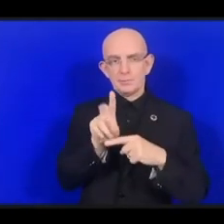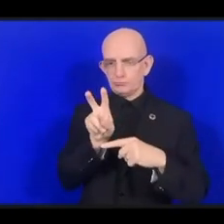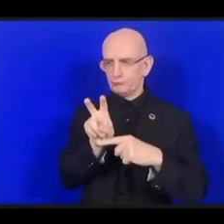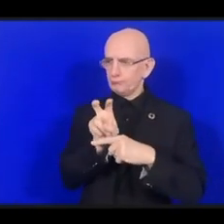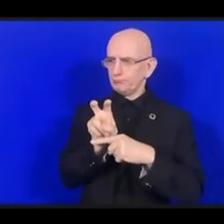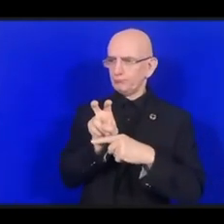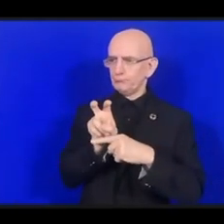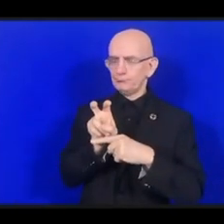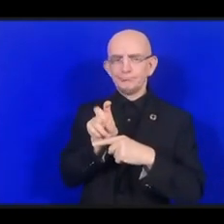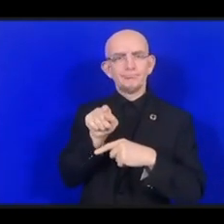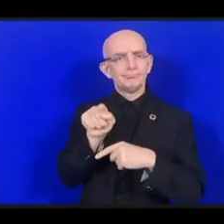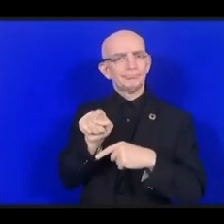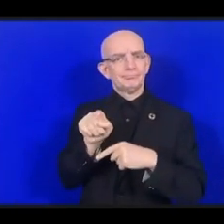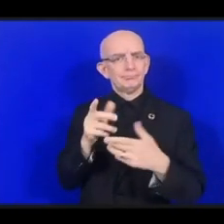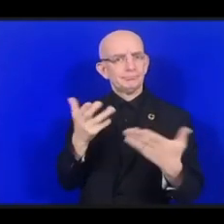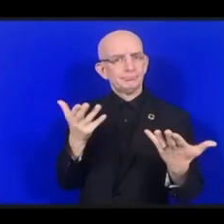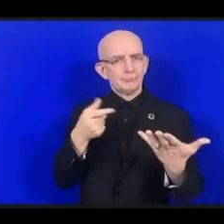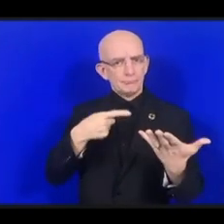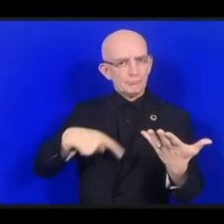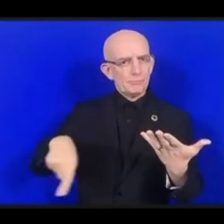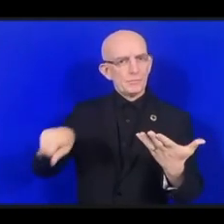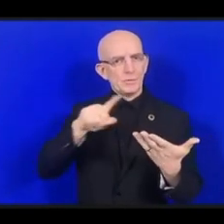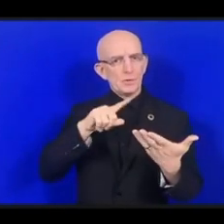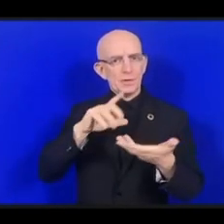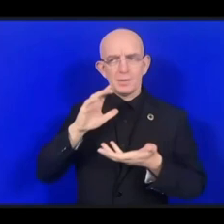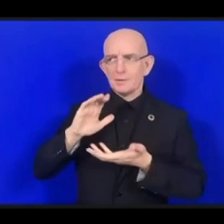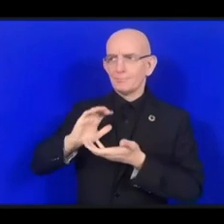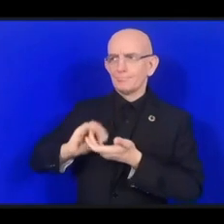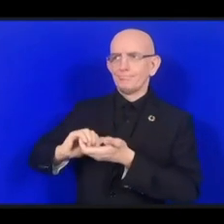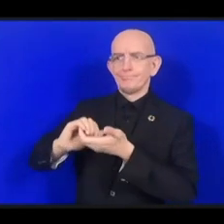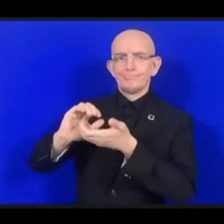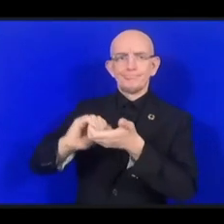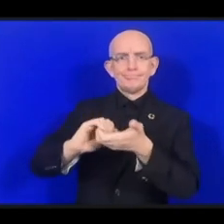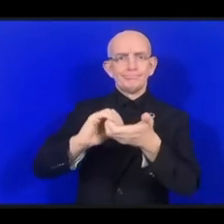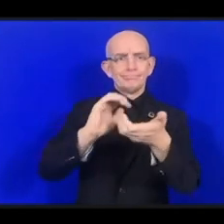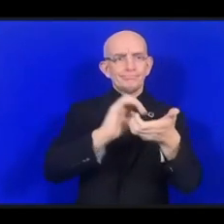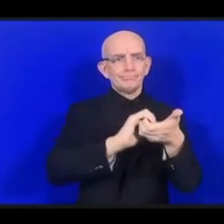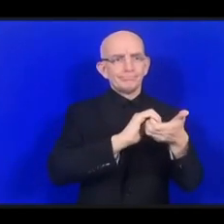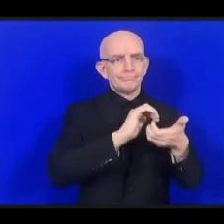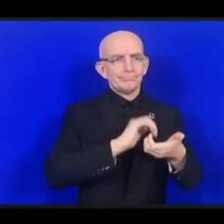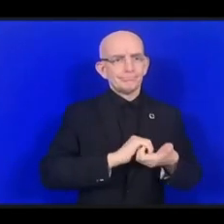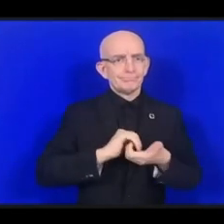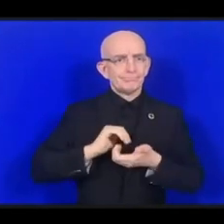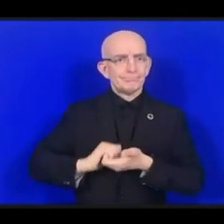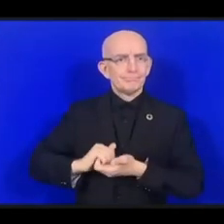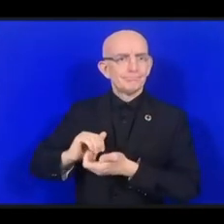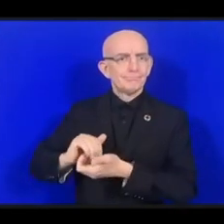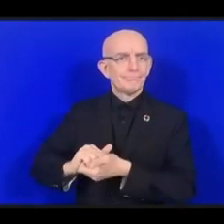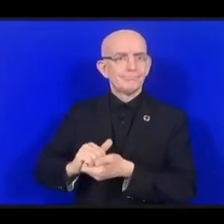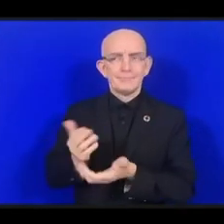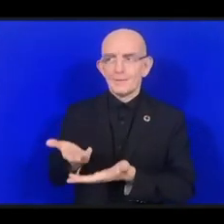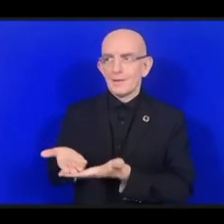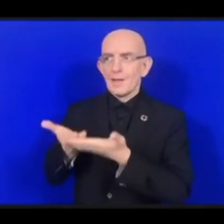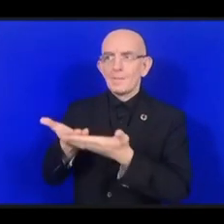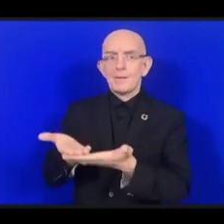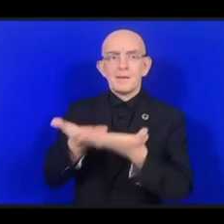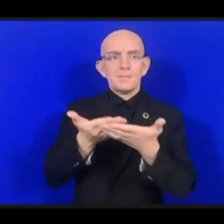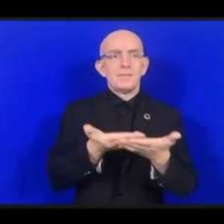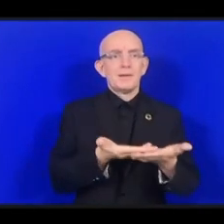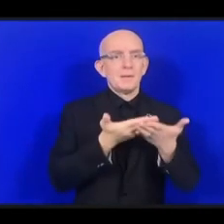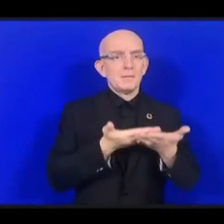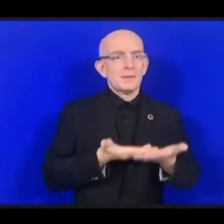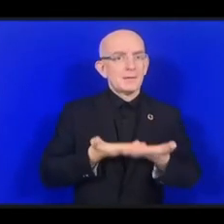означало «держаться за руки», «связь между людьми». Согласно опросу, который